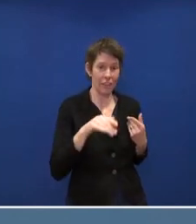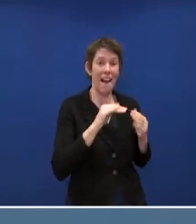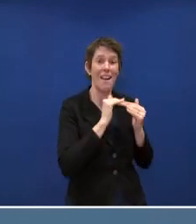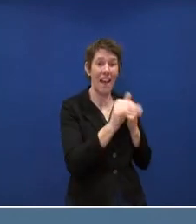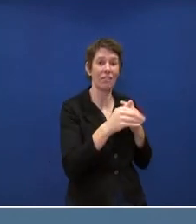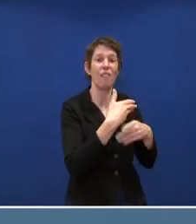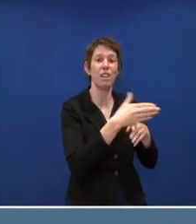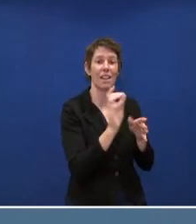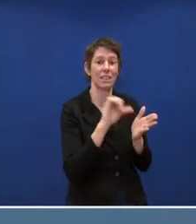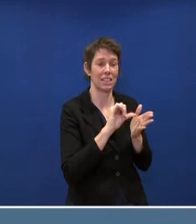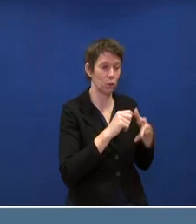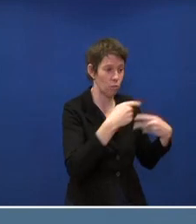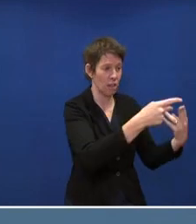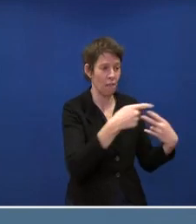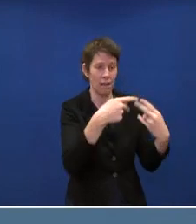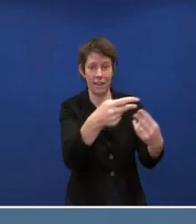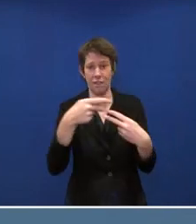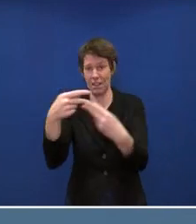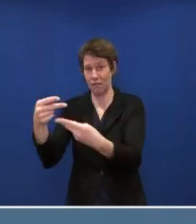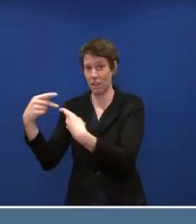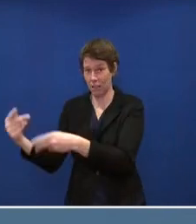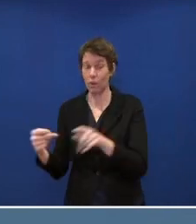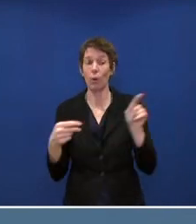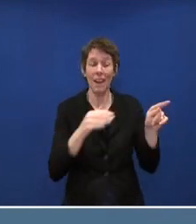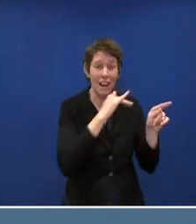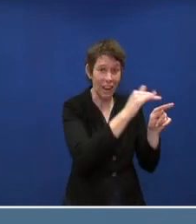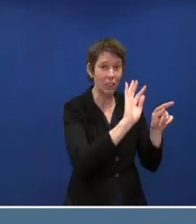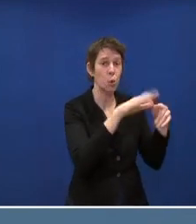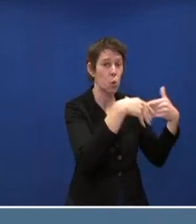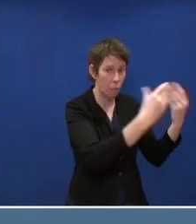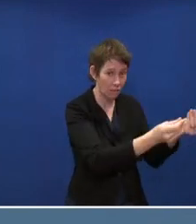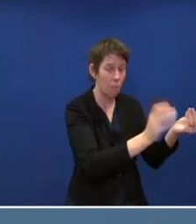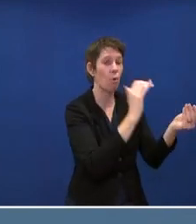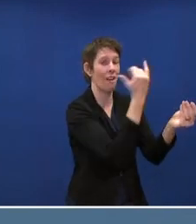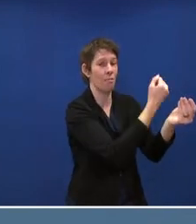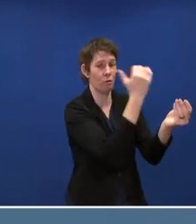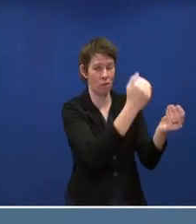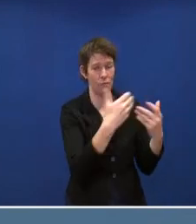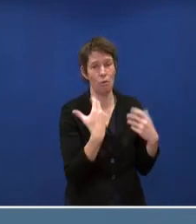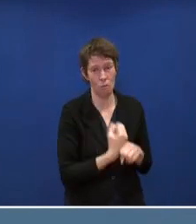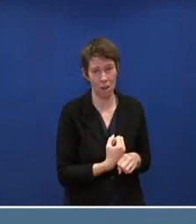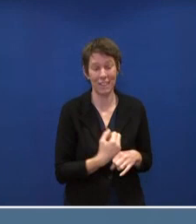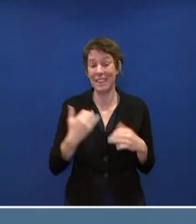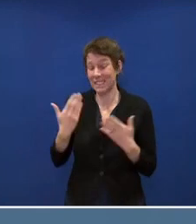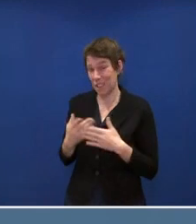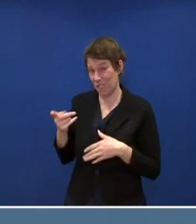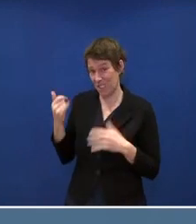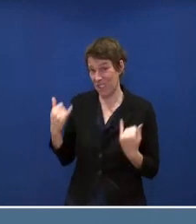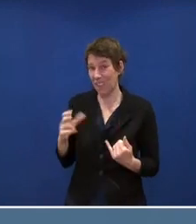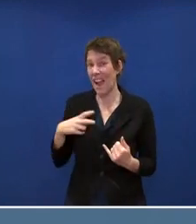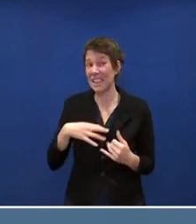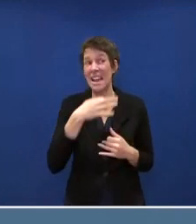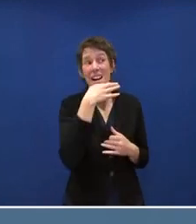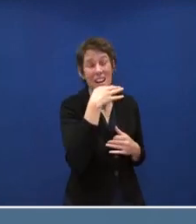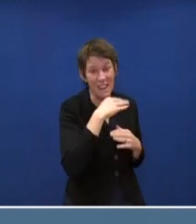übernehmen die Länder und verimpfen dann. Jetzt müssten Sie sämtliche Länder abfragen und müssten fragen, wie die das organisiert haben,